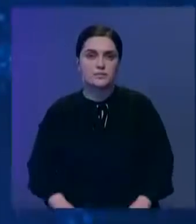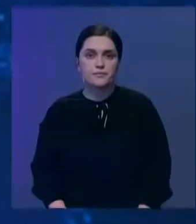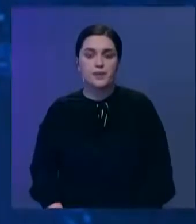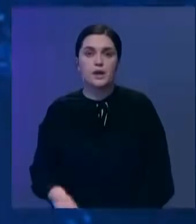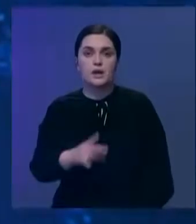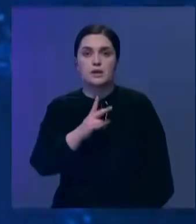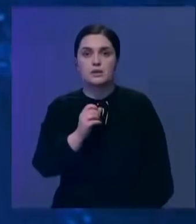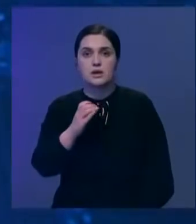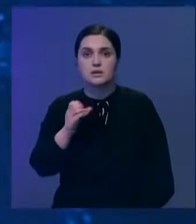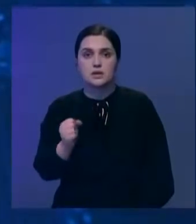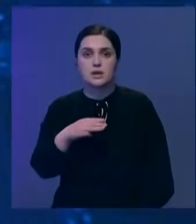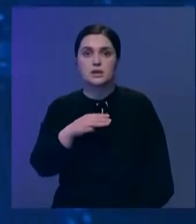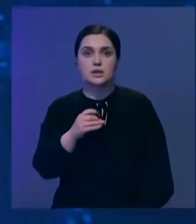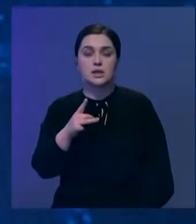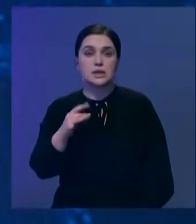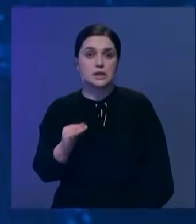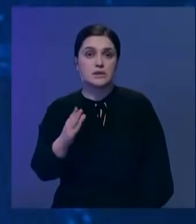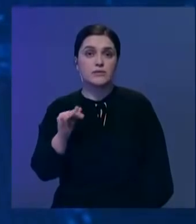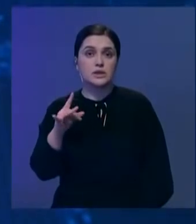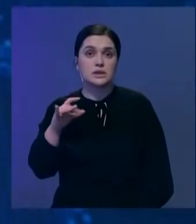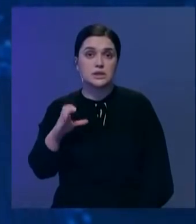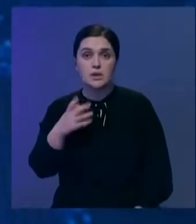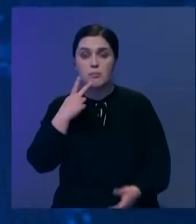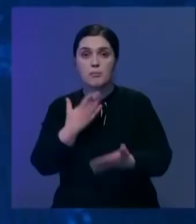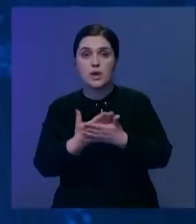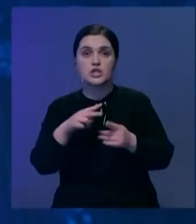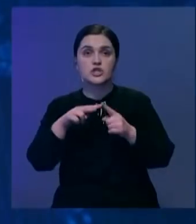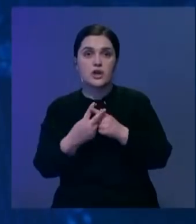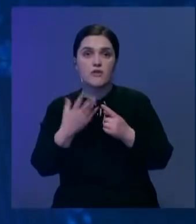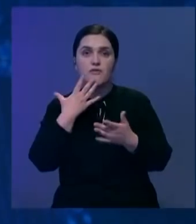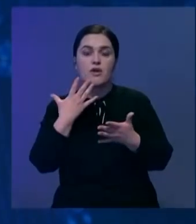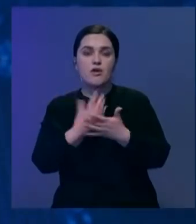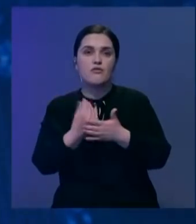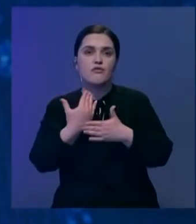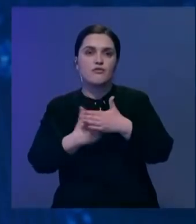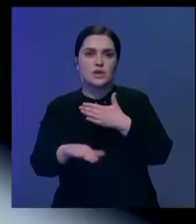Астронавт НАСА Терри Виртс показал часть своего выхода в открытый космос.